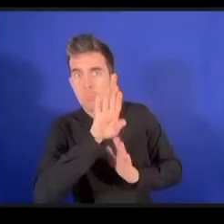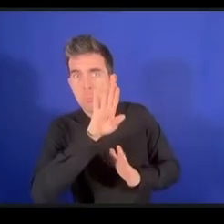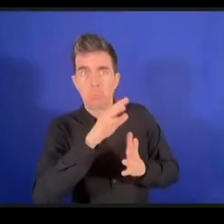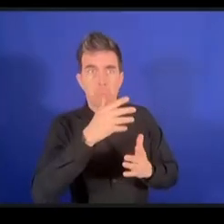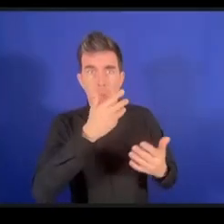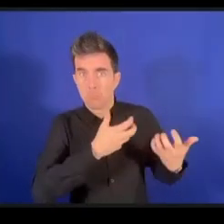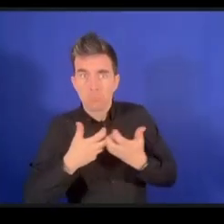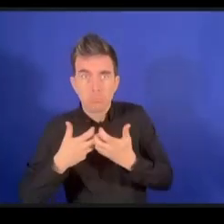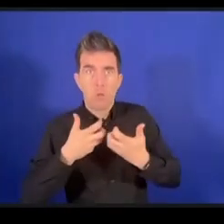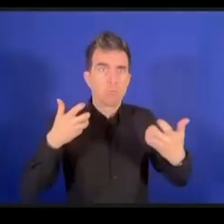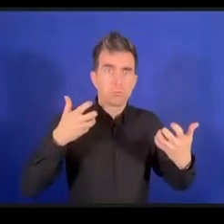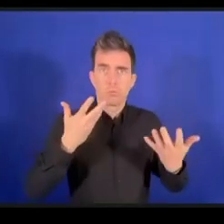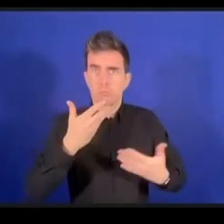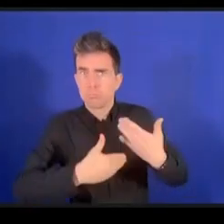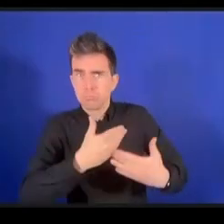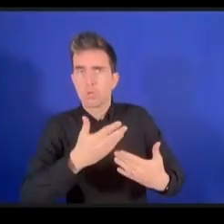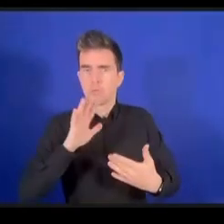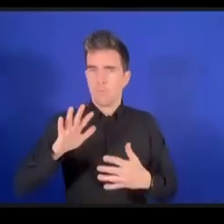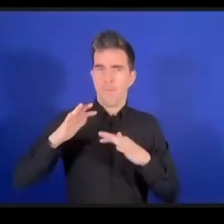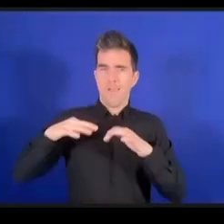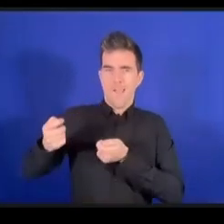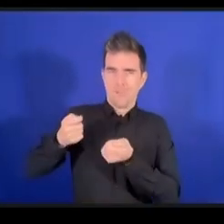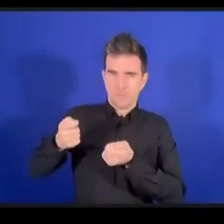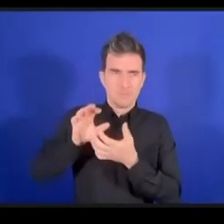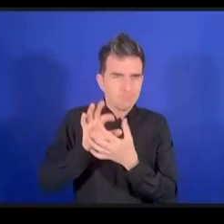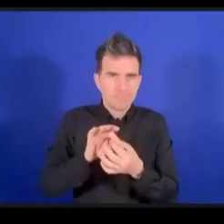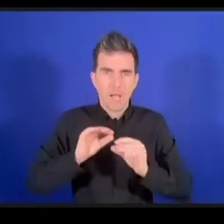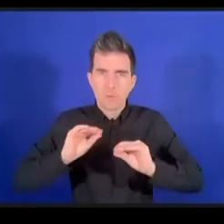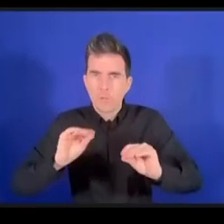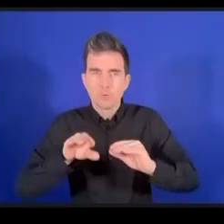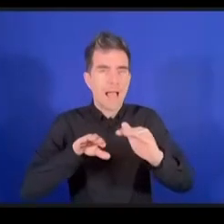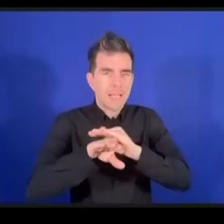الإنترنت وأنا سمعت من ممثلة